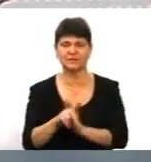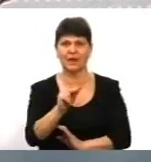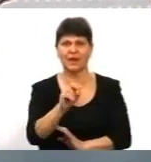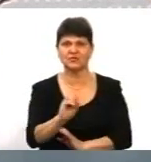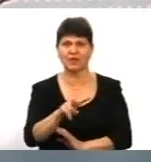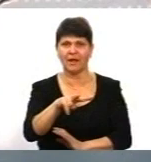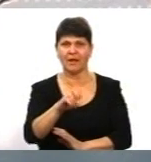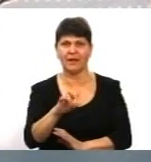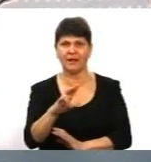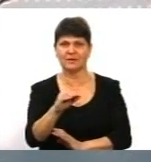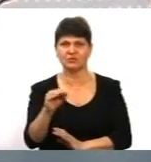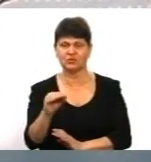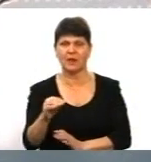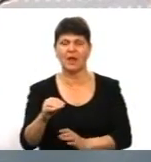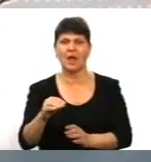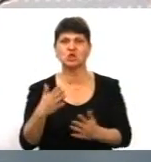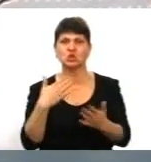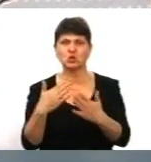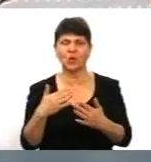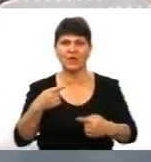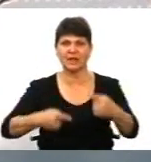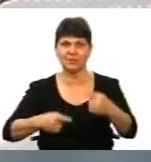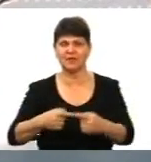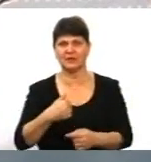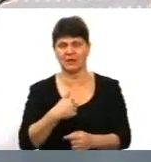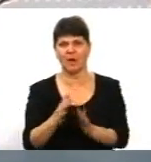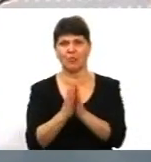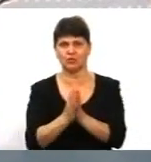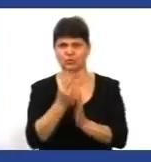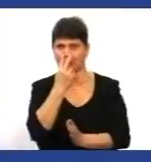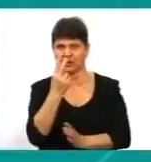прошу подивитися, як кандидати запрошували один одного.